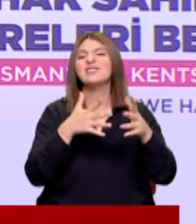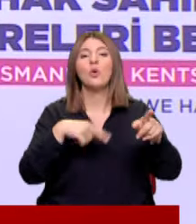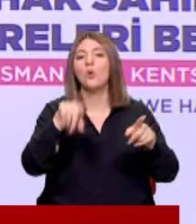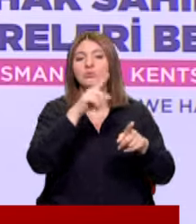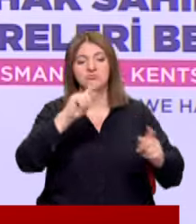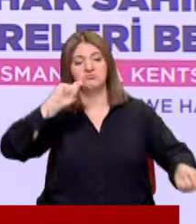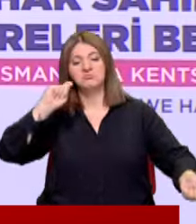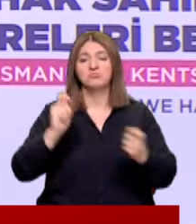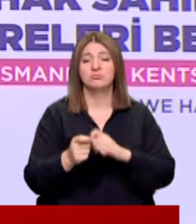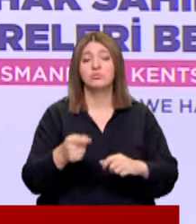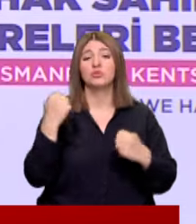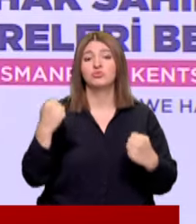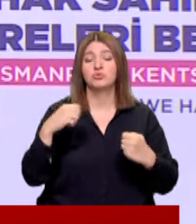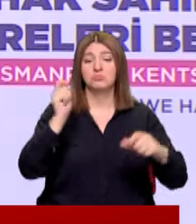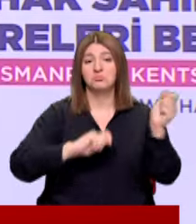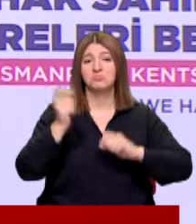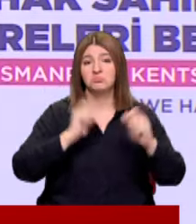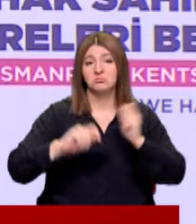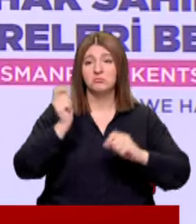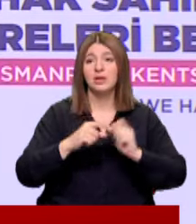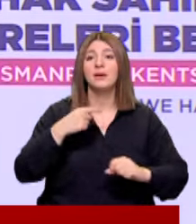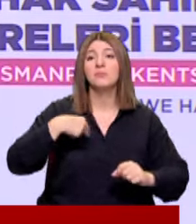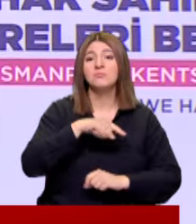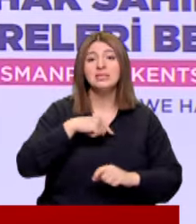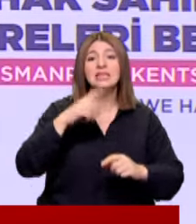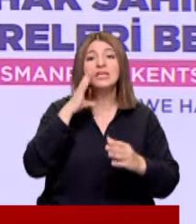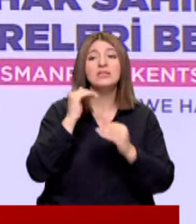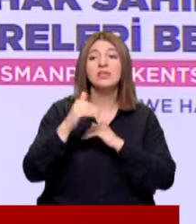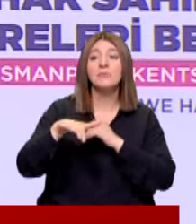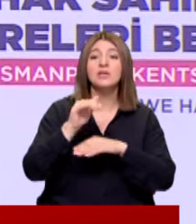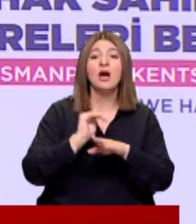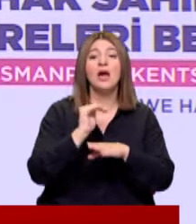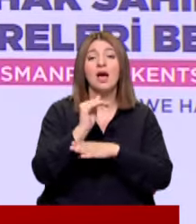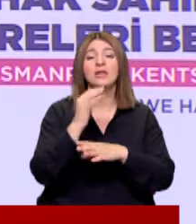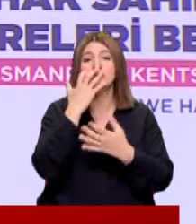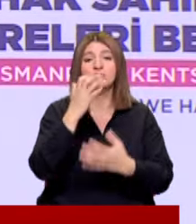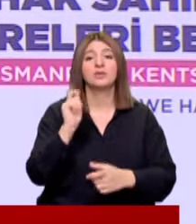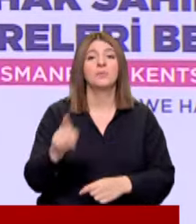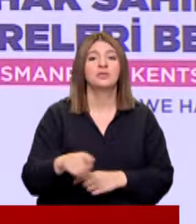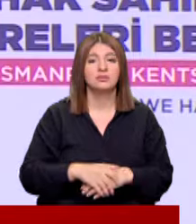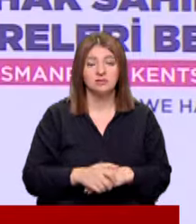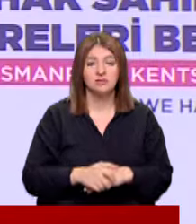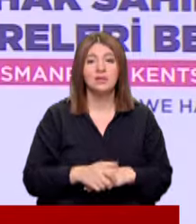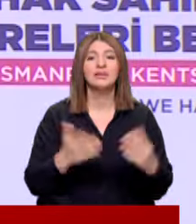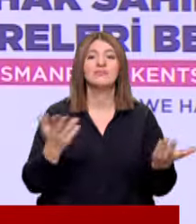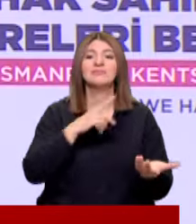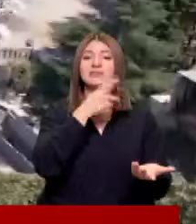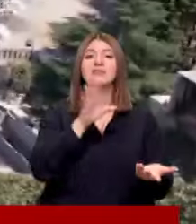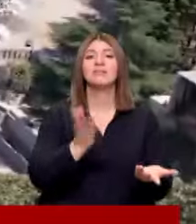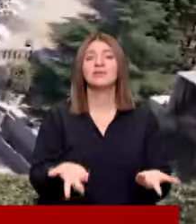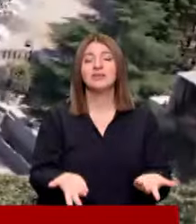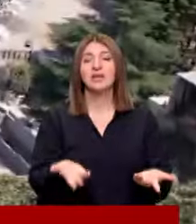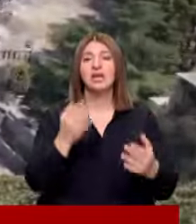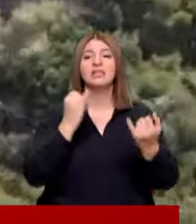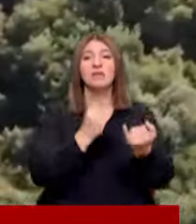Dönüştürür, güçlendirir Biz insanlarımızın hayatını teminat altına alırdık Yazık değil mi?